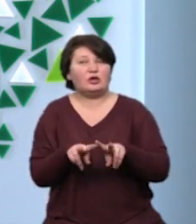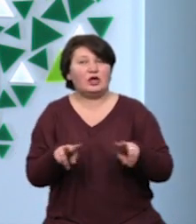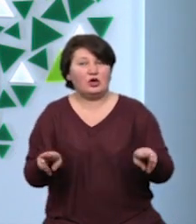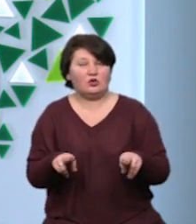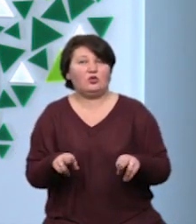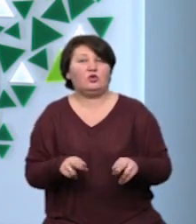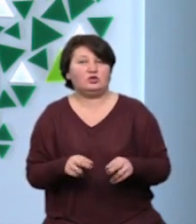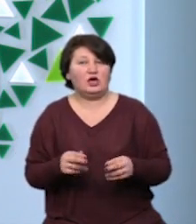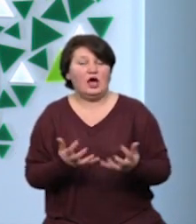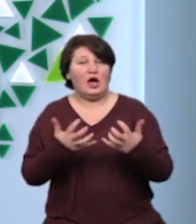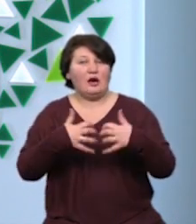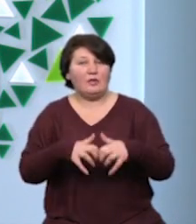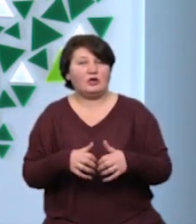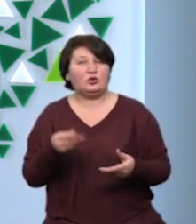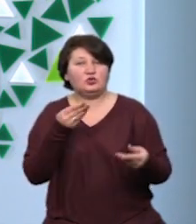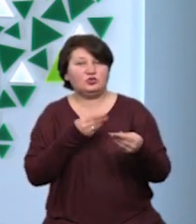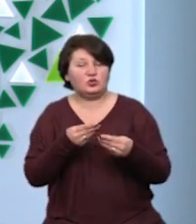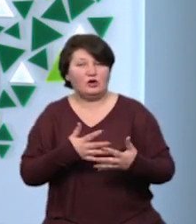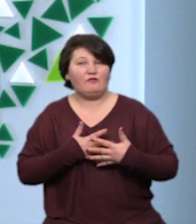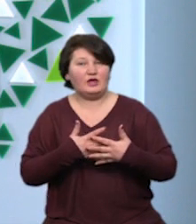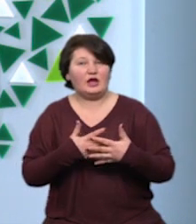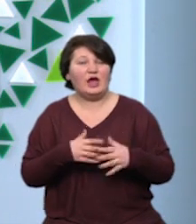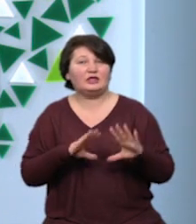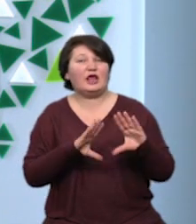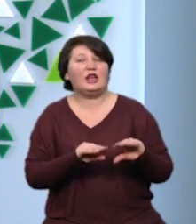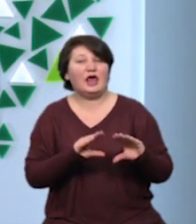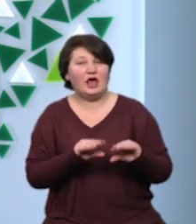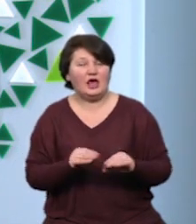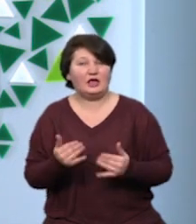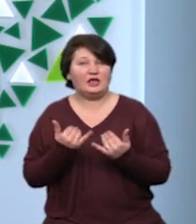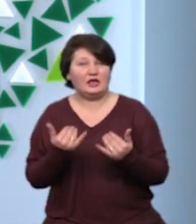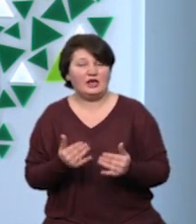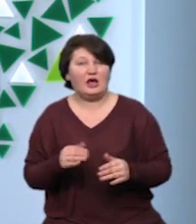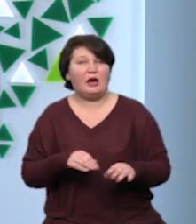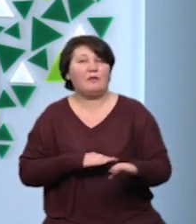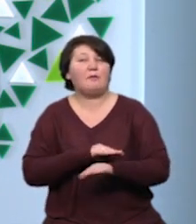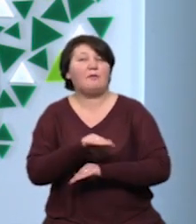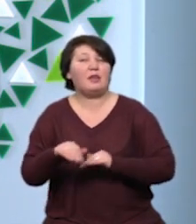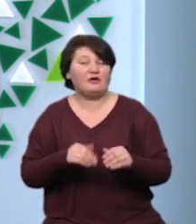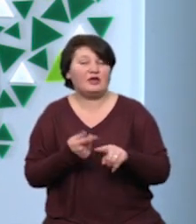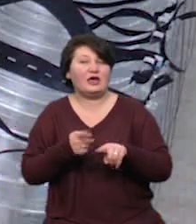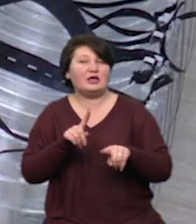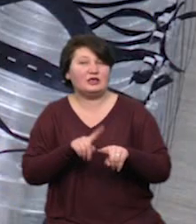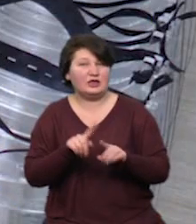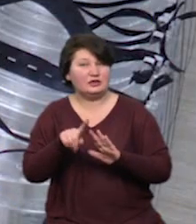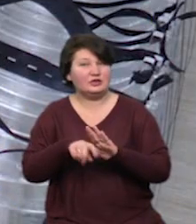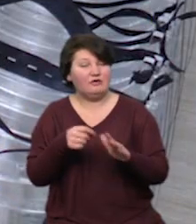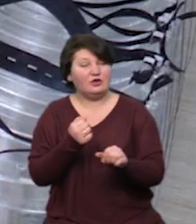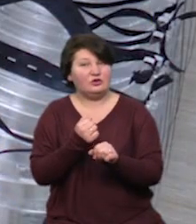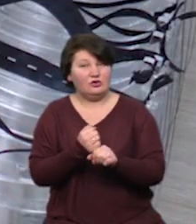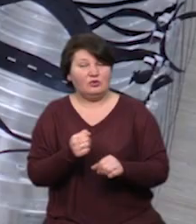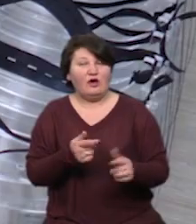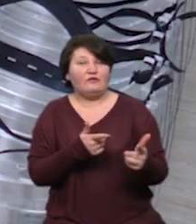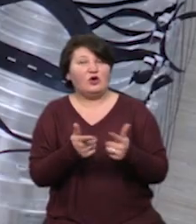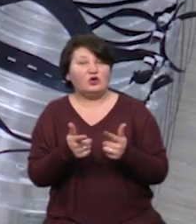штучної вентиляції легень адаптують маски для підводного плавання. Як допомагають медикам, дізнавалася Тетяна Куліковська. Виготовляти